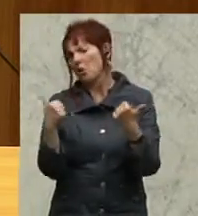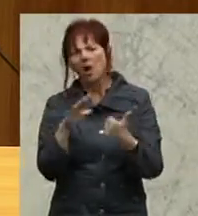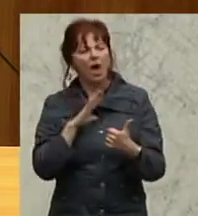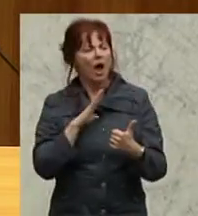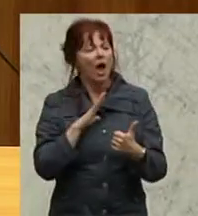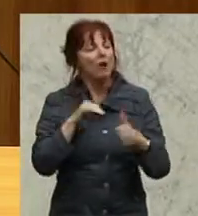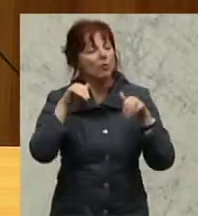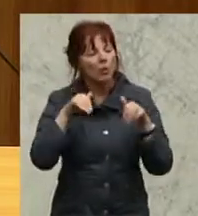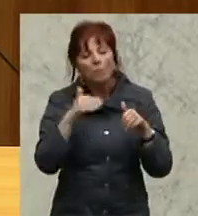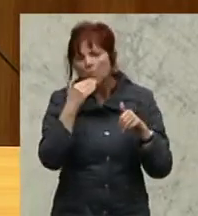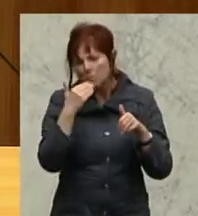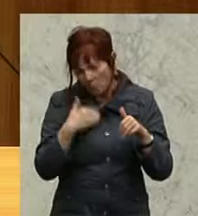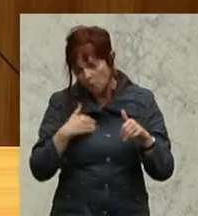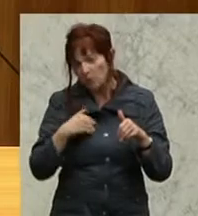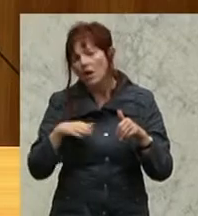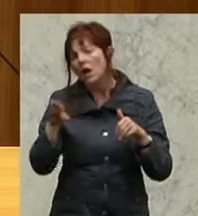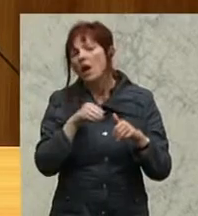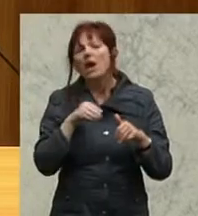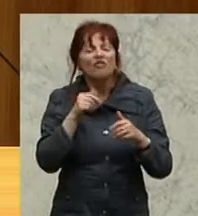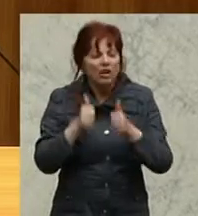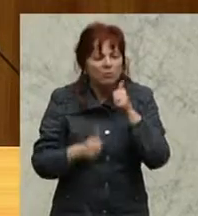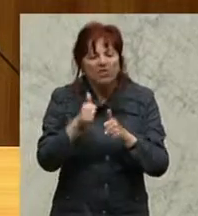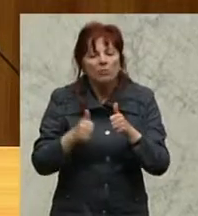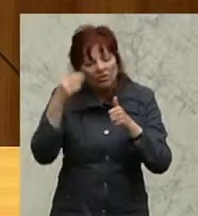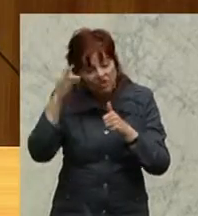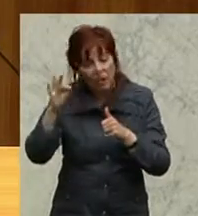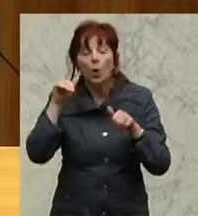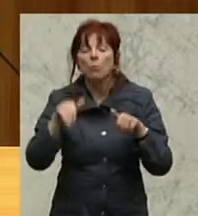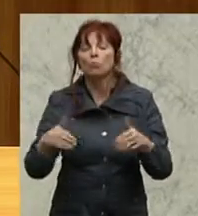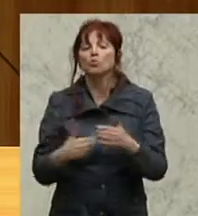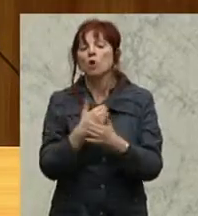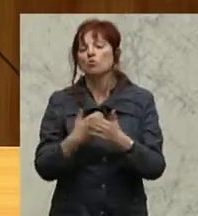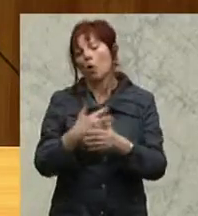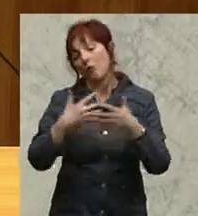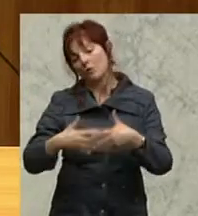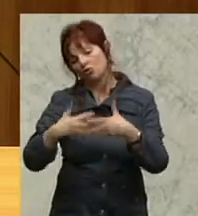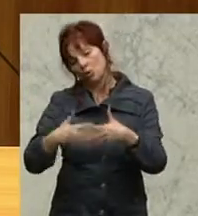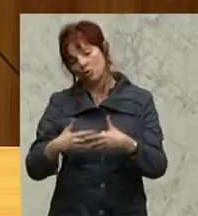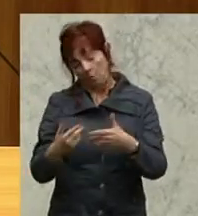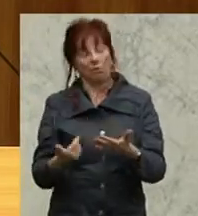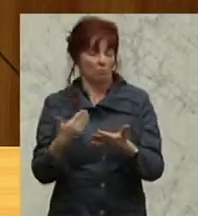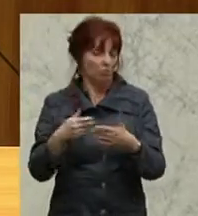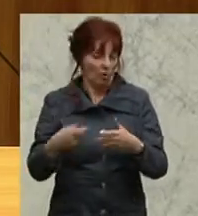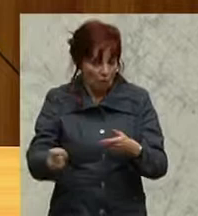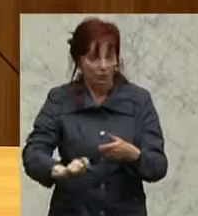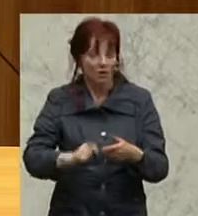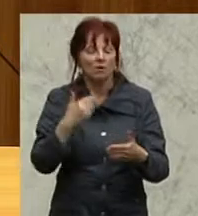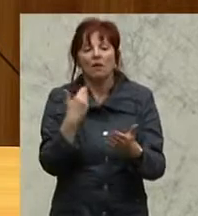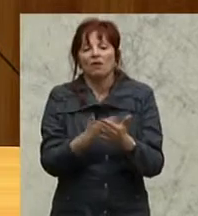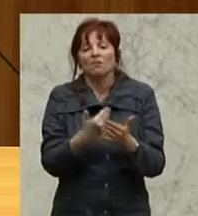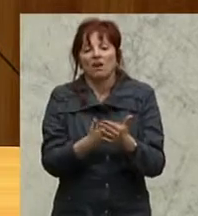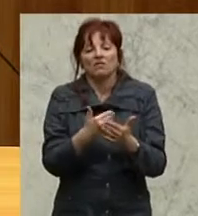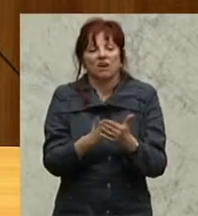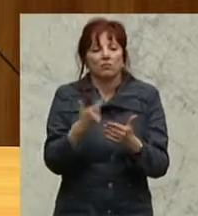müssen, müssen wir neue Maschinen anschaffen. Und da muss natürlich auch dort der Teil hineingehen. Ich meine, das ist halt für einen Mitarbeiter nicht kalkulierbar. Ich bin dafür.